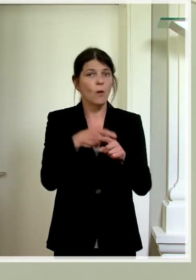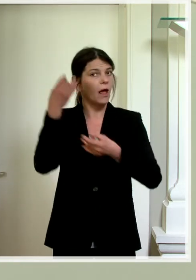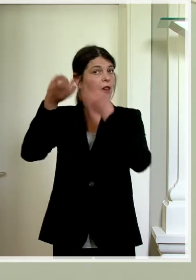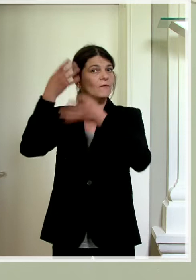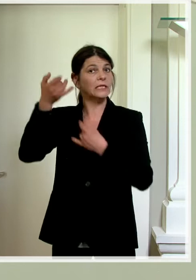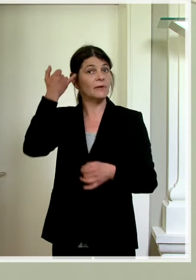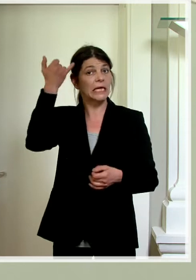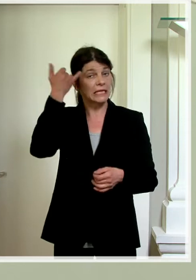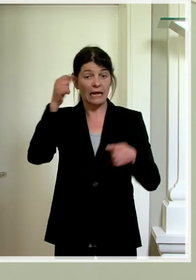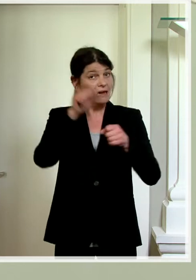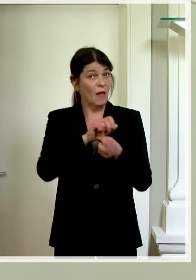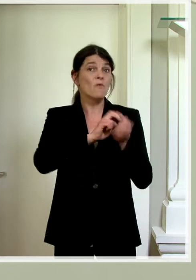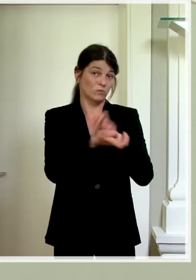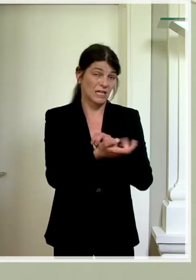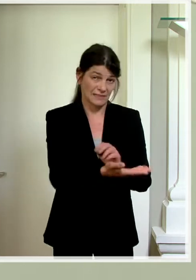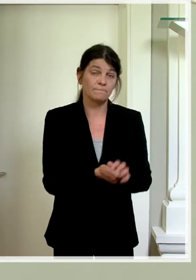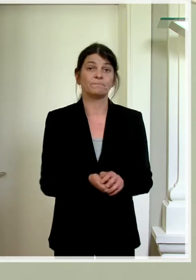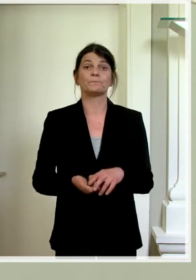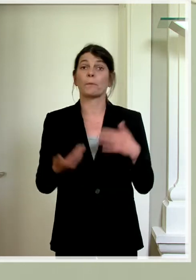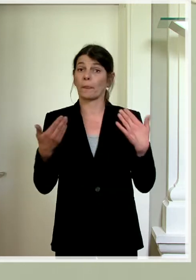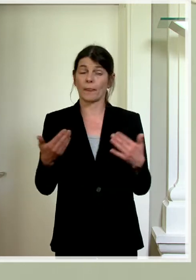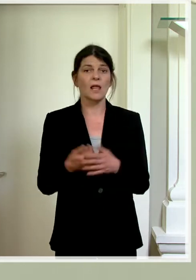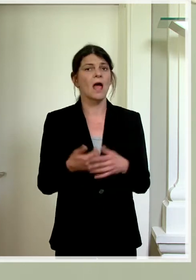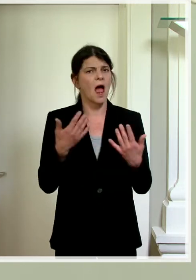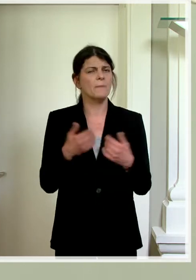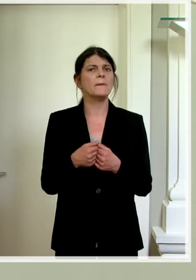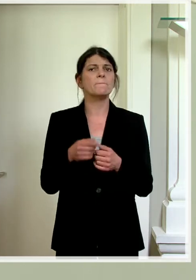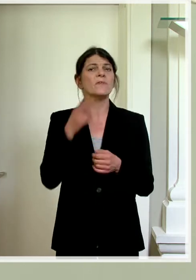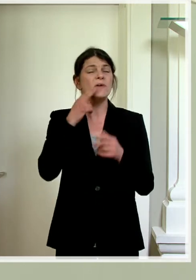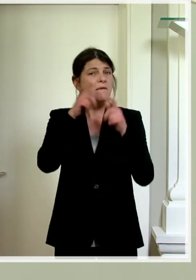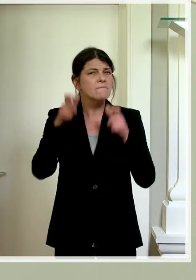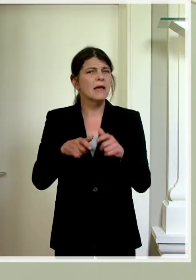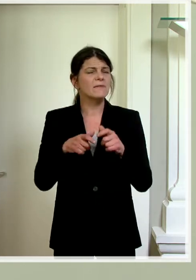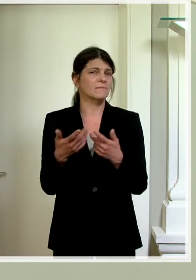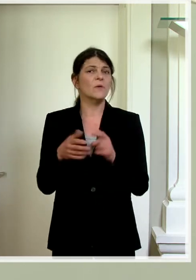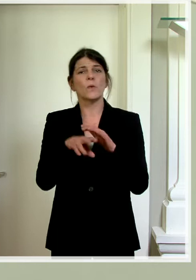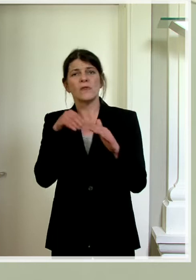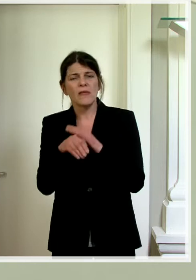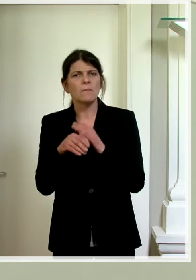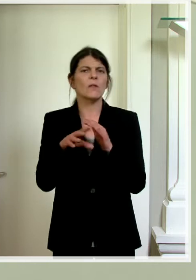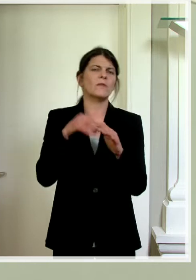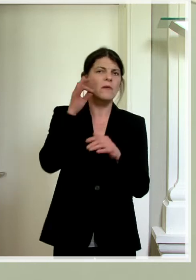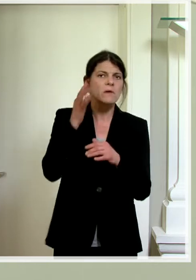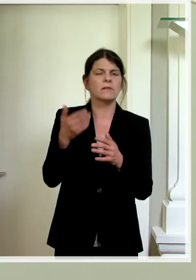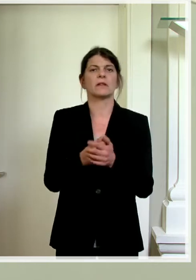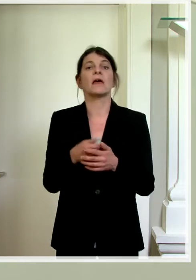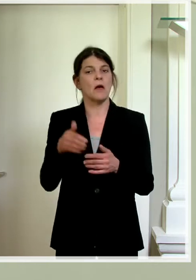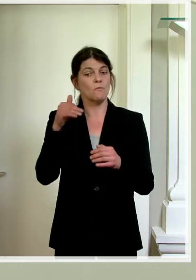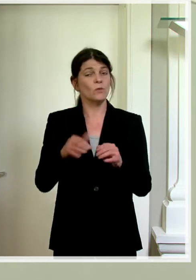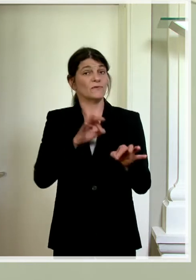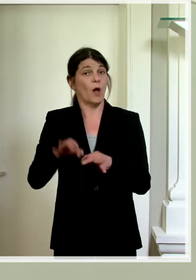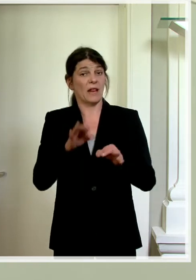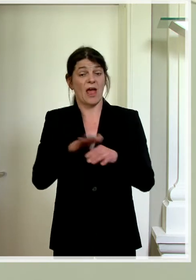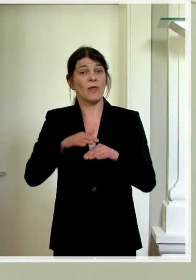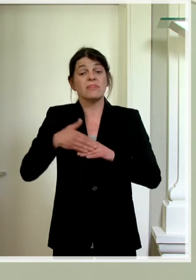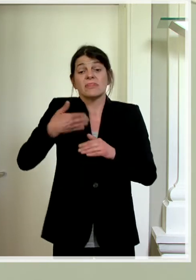Ideen umsetzen müssen. Ebenfalls werden sich Unternehmen und Unternehmer auf die Nach-Corona-Zeit vorbereiten,